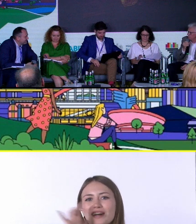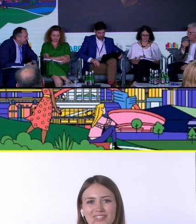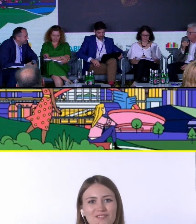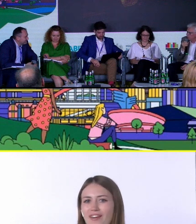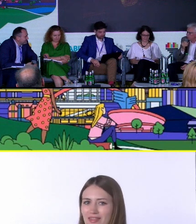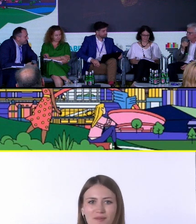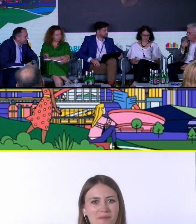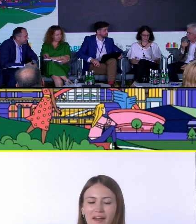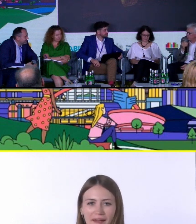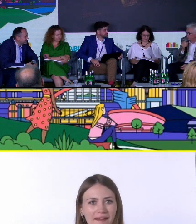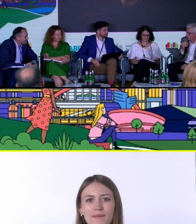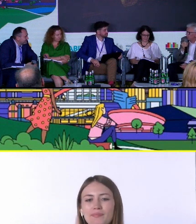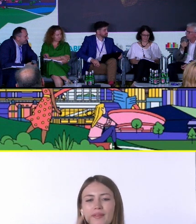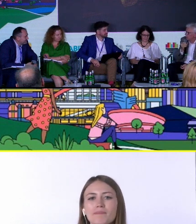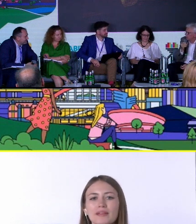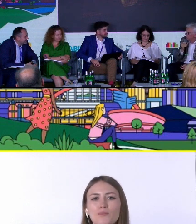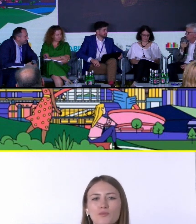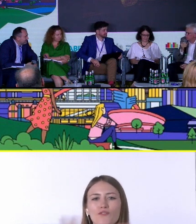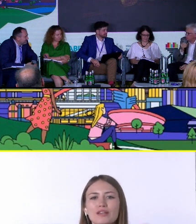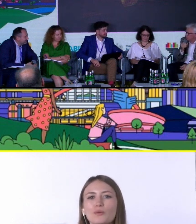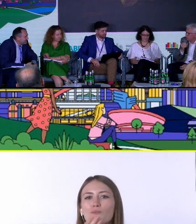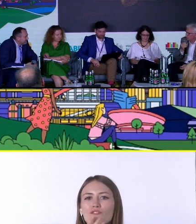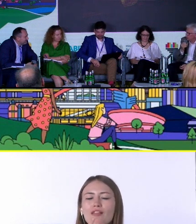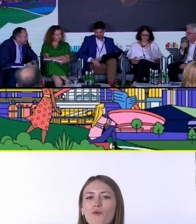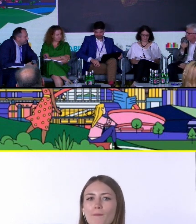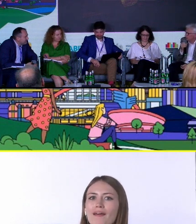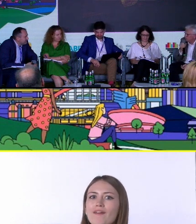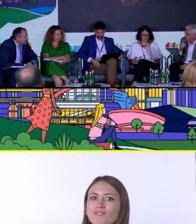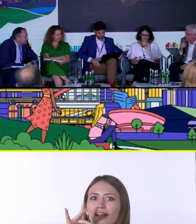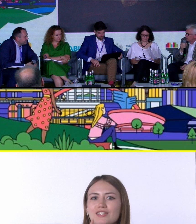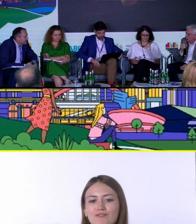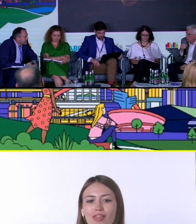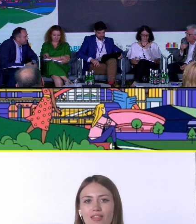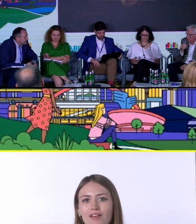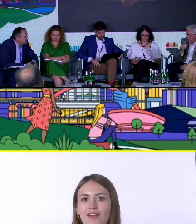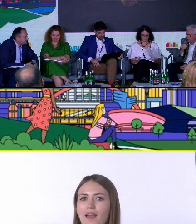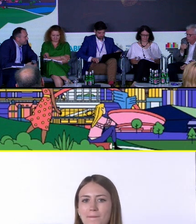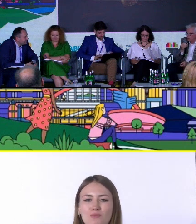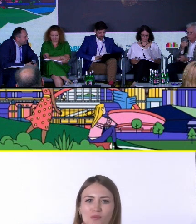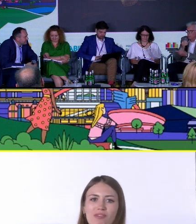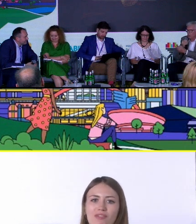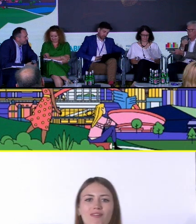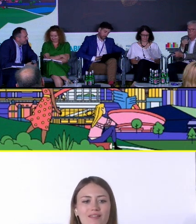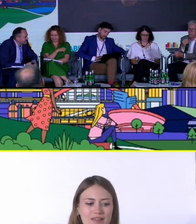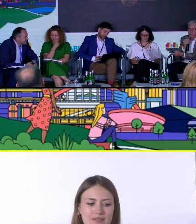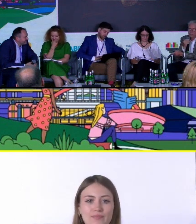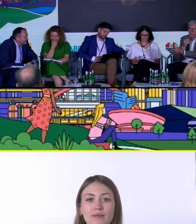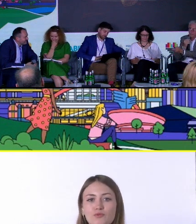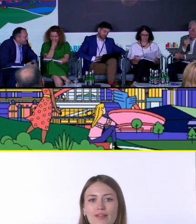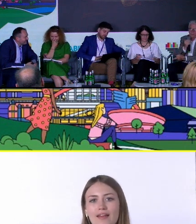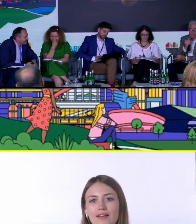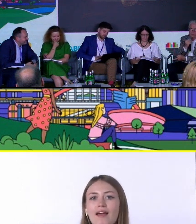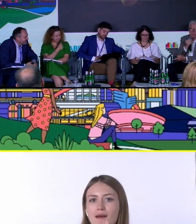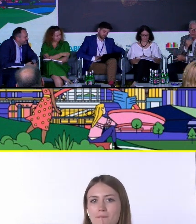Pan profesor powiedział o wrażliwości. No tu właśnie brakuje tego. Jesteśmy odporni na to dziedzictwo. Jeżeli dla Amerykanów to było znakomite, żeby to